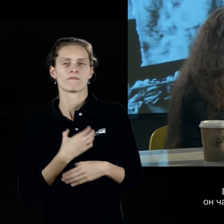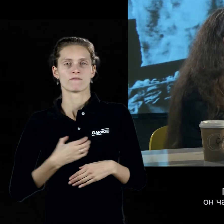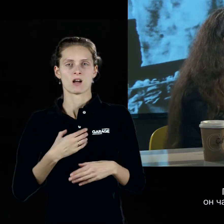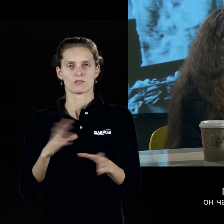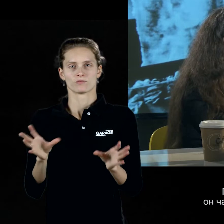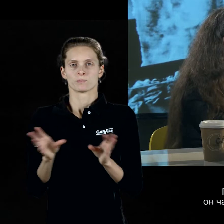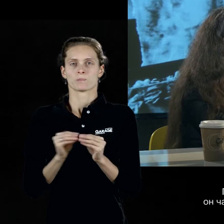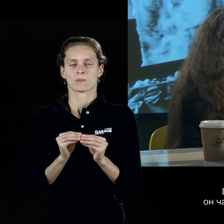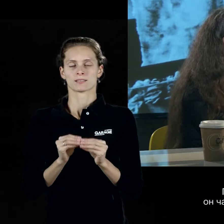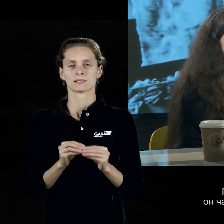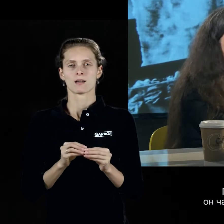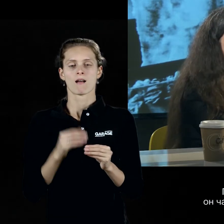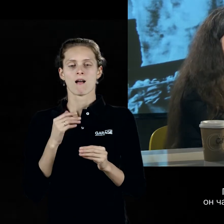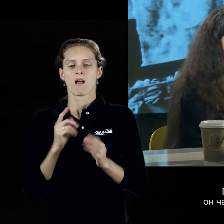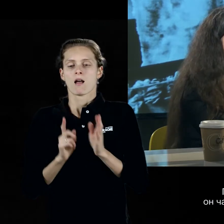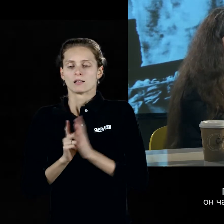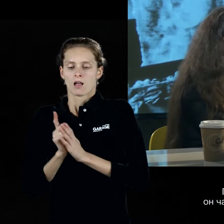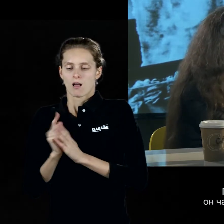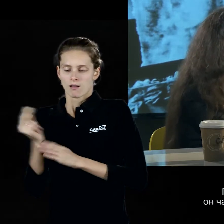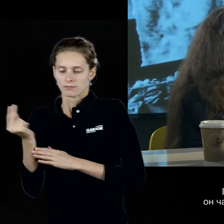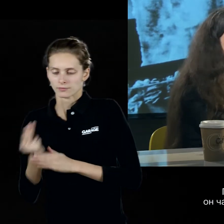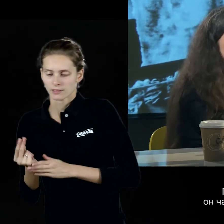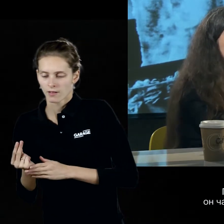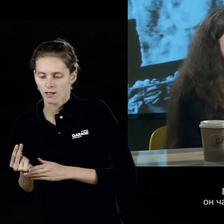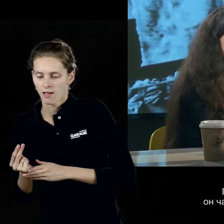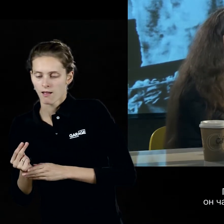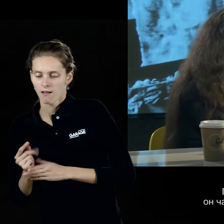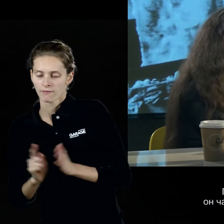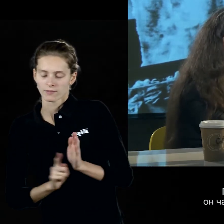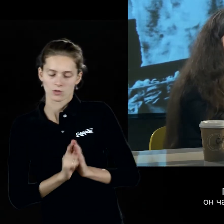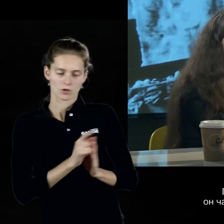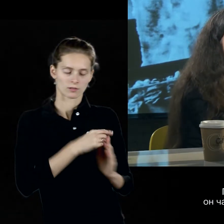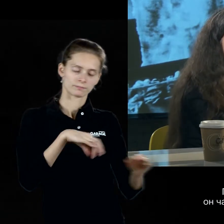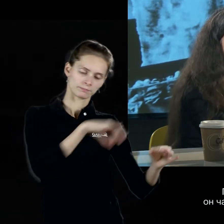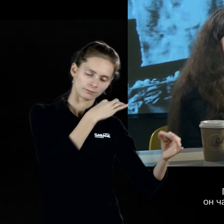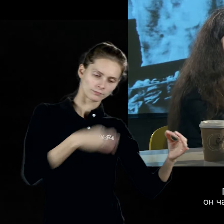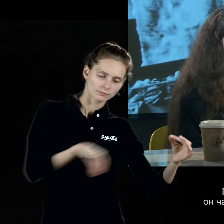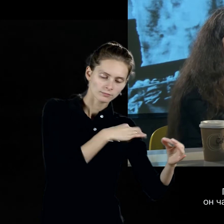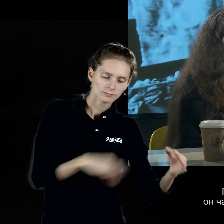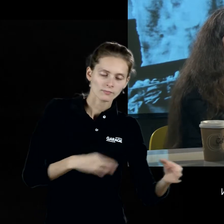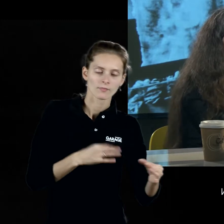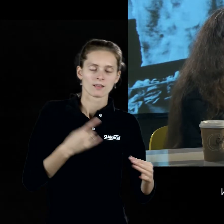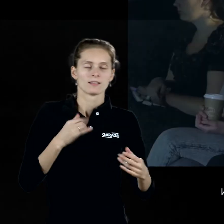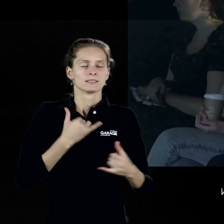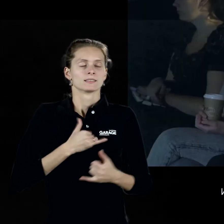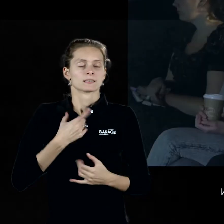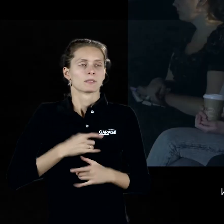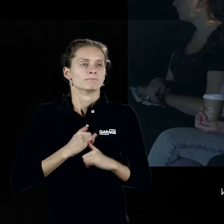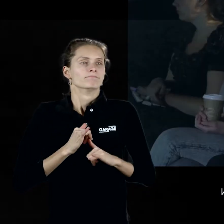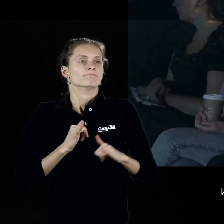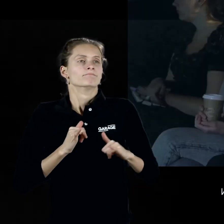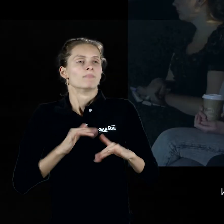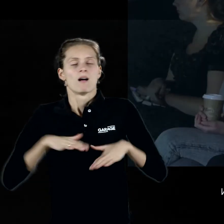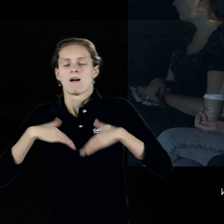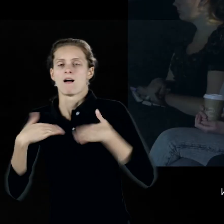Перед тем, как приступить к рисованию, он часто играл на скрипке, чтобы разогреться. вот это его интерес к музыке, в том числе,